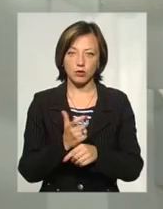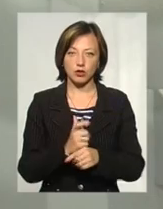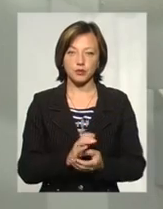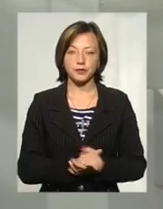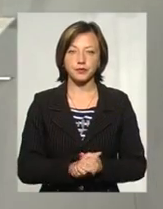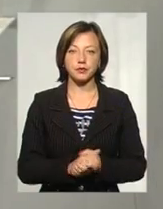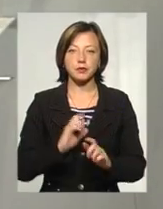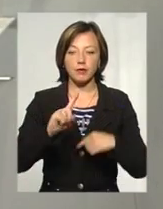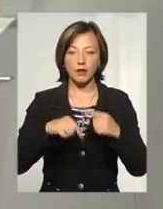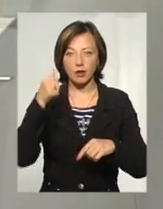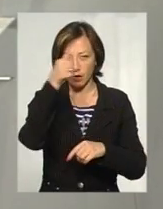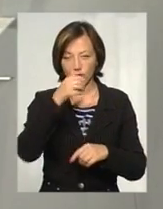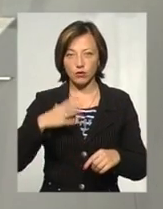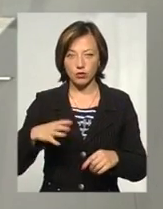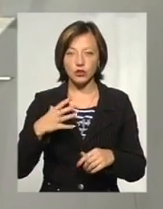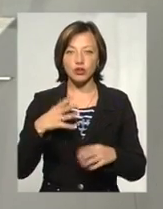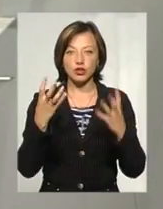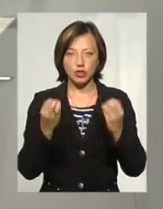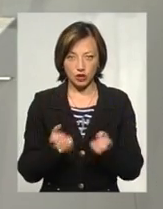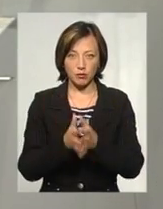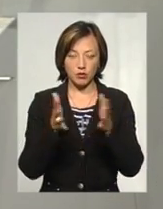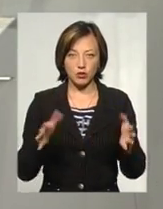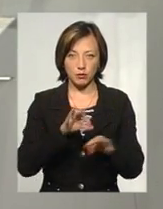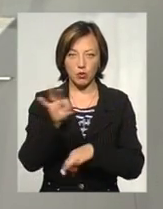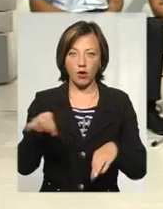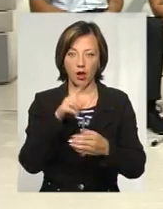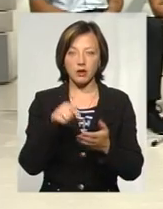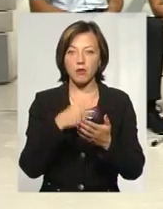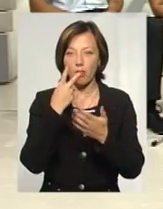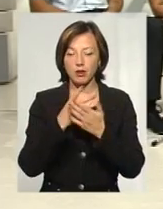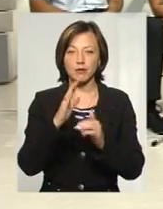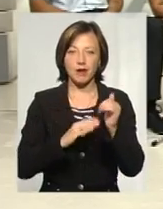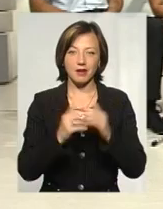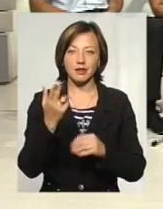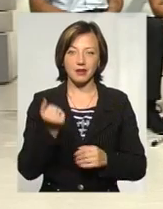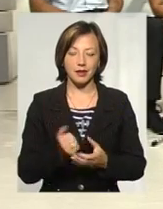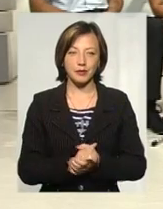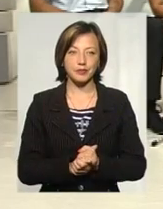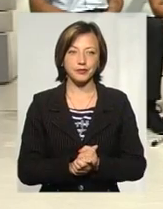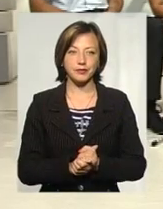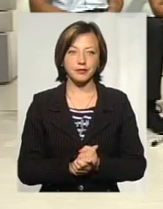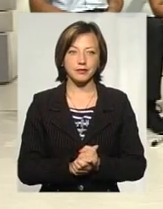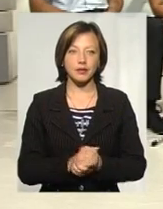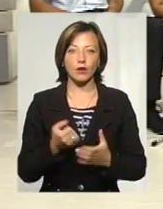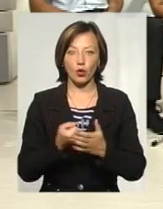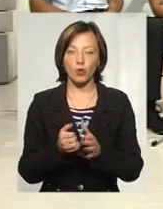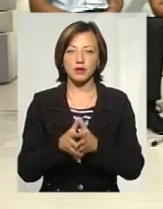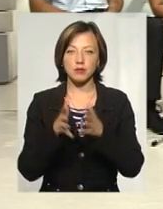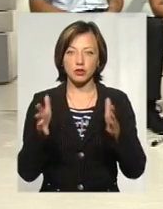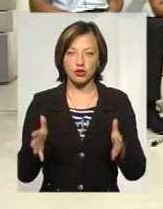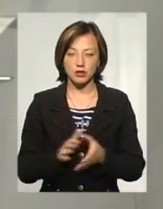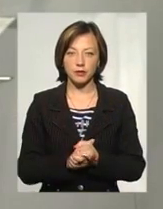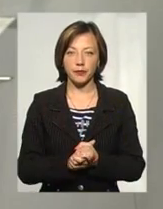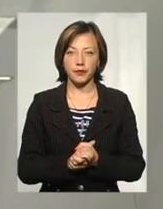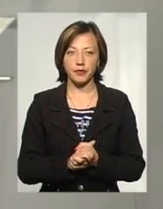Але наступного року очікуєте ще більше проєктів, які прийдуть? Як показує практика, так. До збільшення, так? Так, до збільшення.